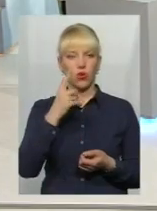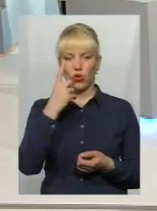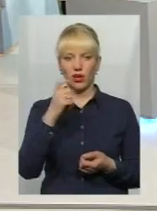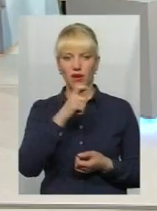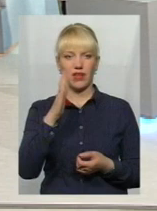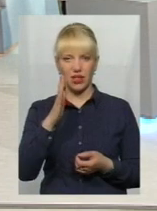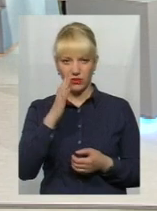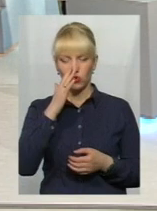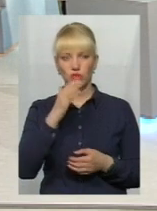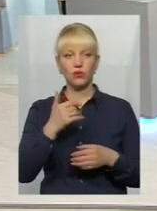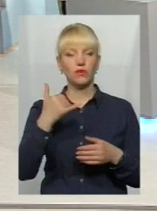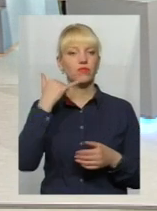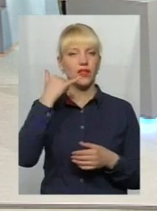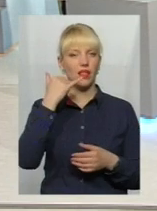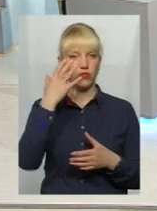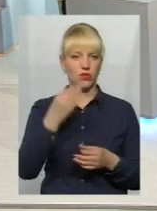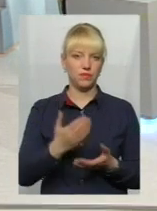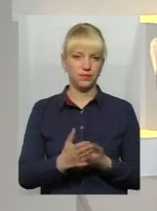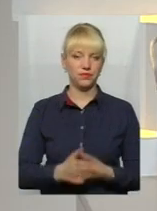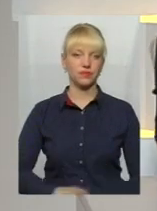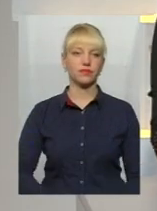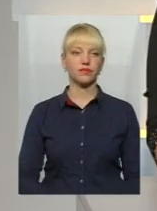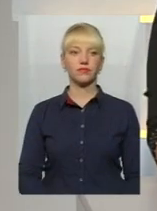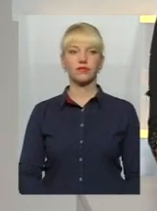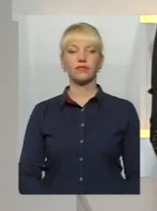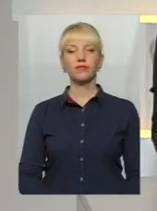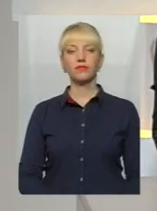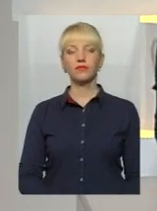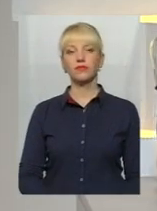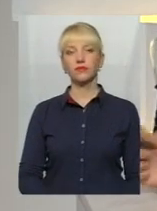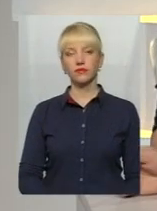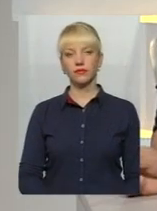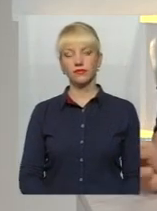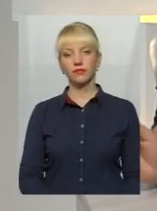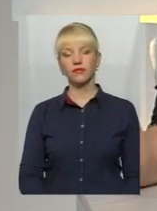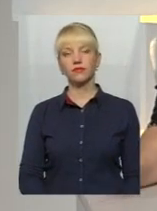почуємо ще нашого одного дзвіну. Так, і будемо відповідати на всі питання. Доброго дня, слухаємо вас, в ефірі.